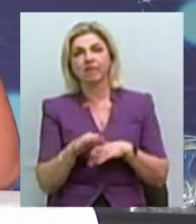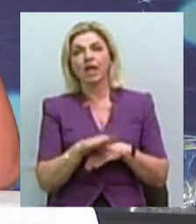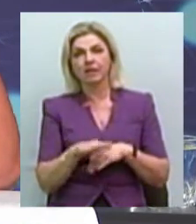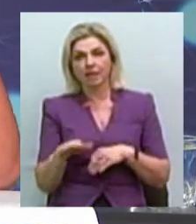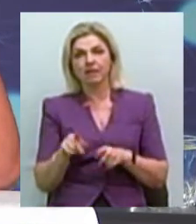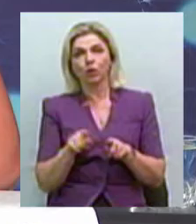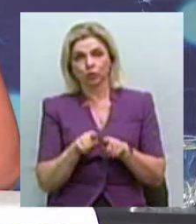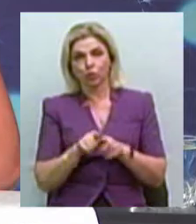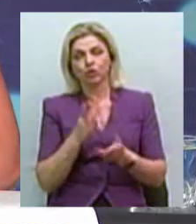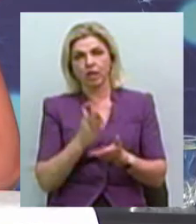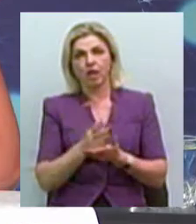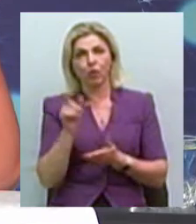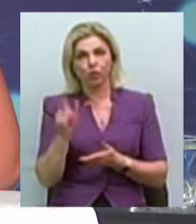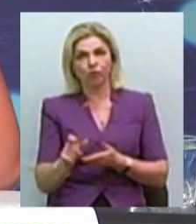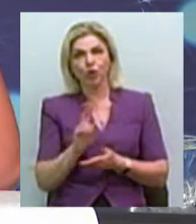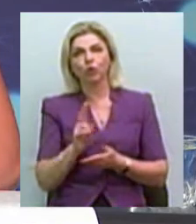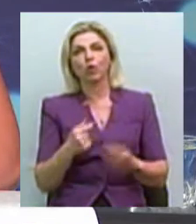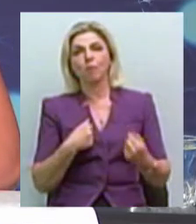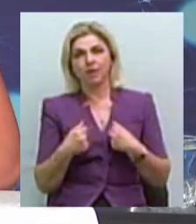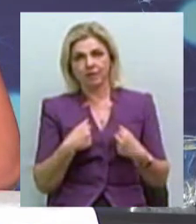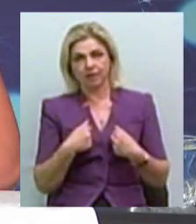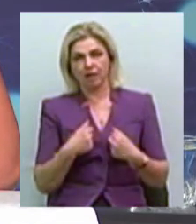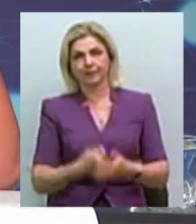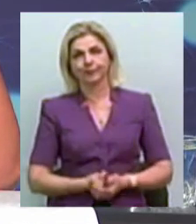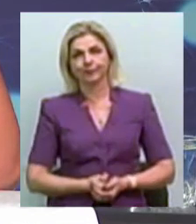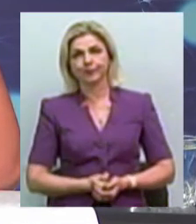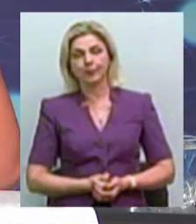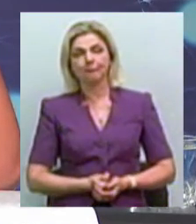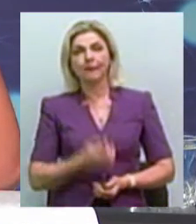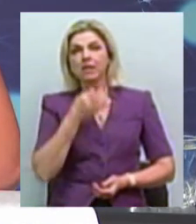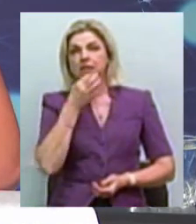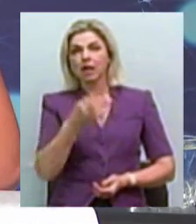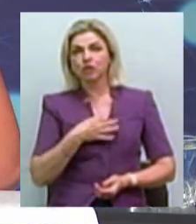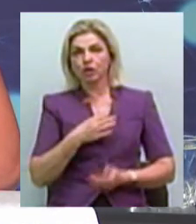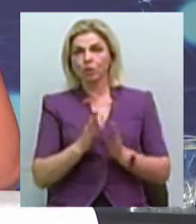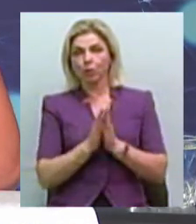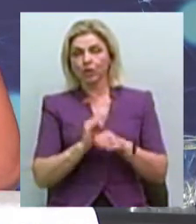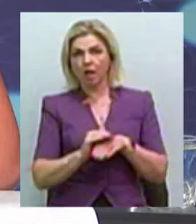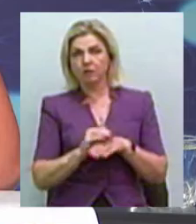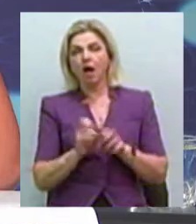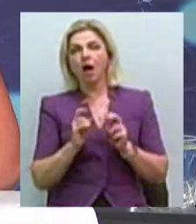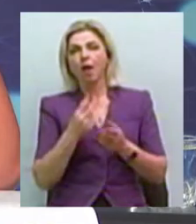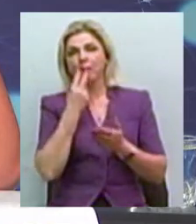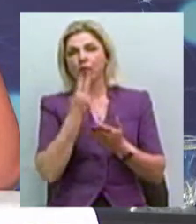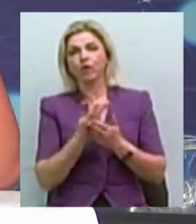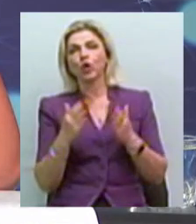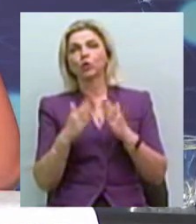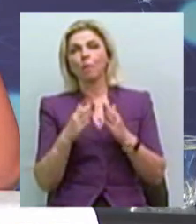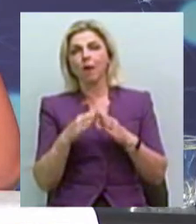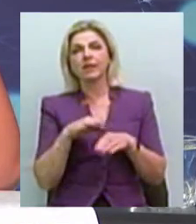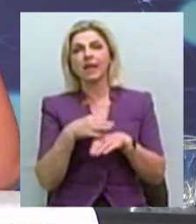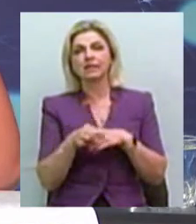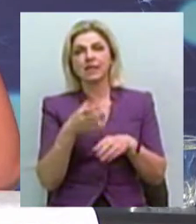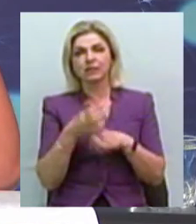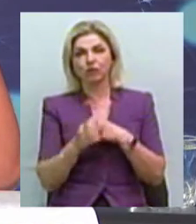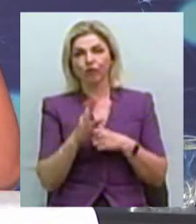також є особою, яка постраждала від домашнього насильства. Скажіть, будь ласка, як може проявлятись домашнє насильство? Відповідно